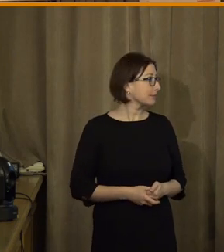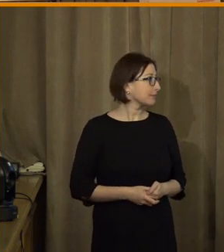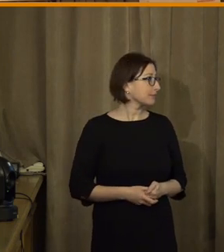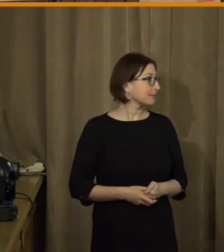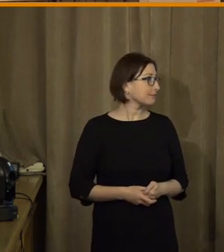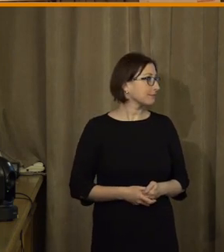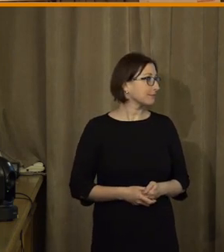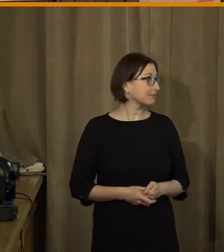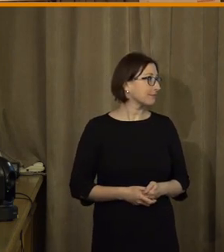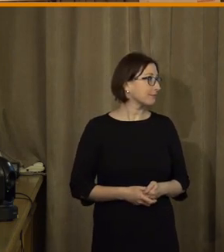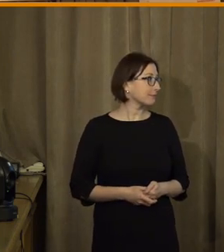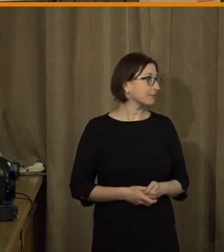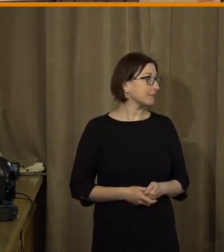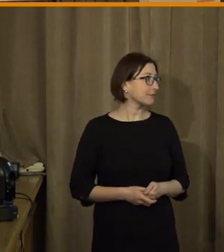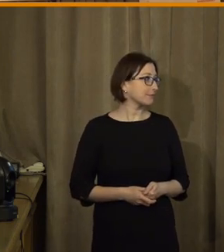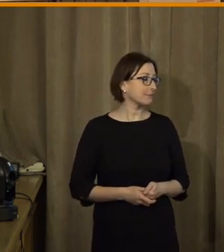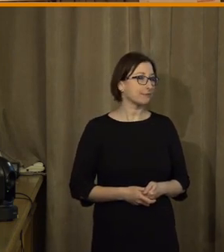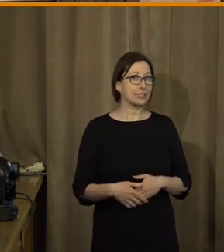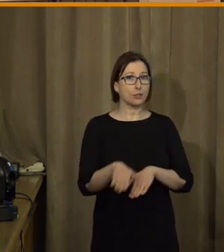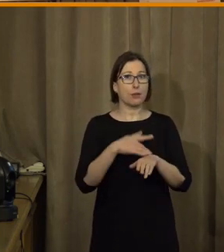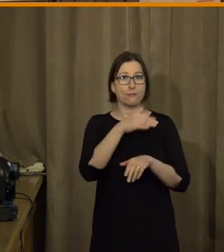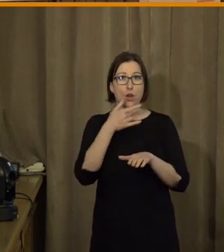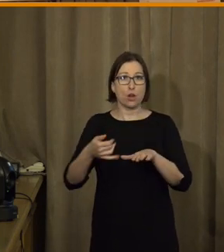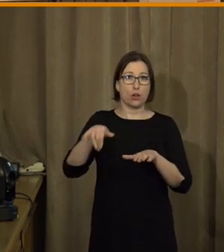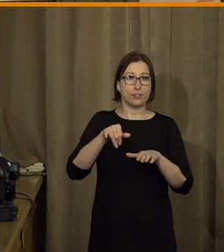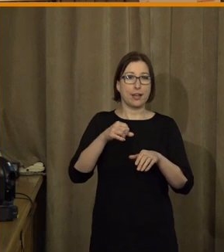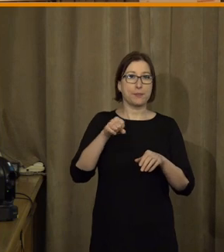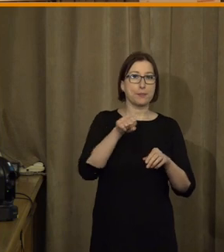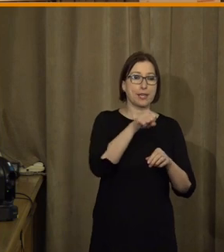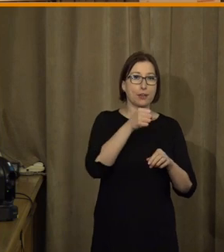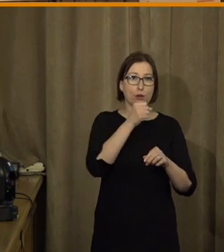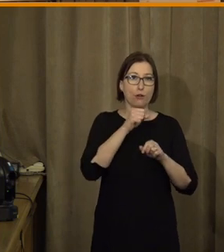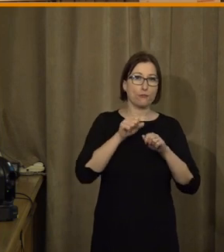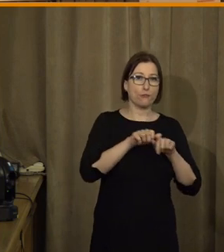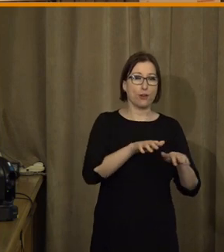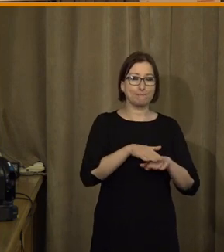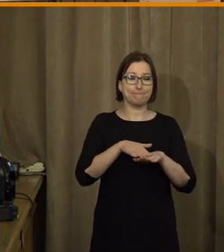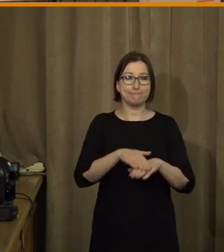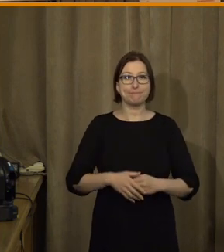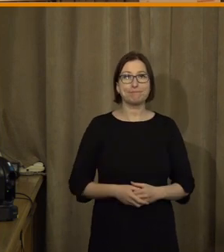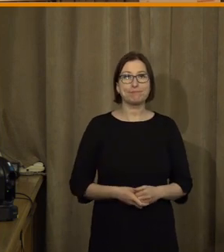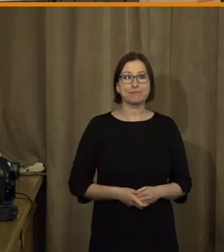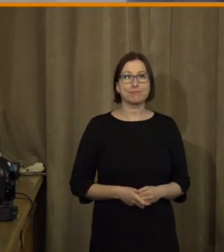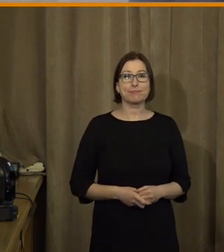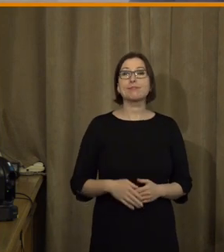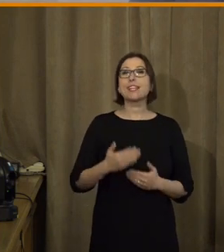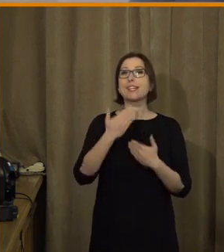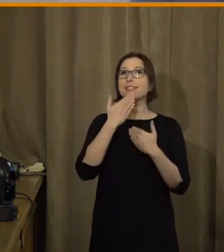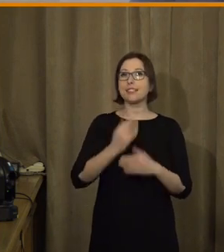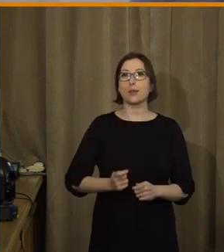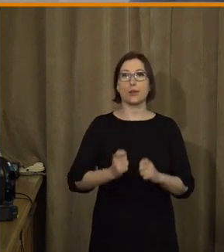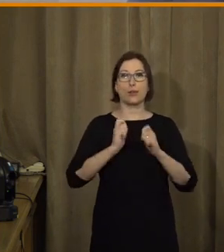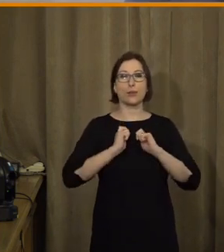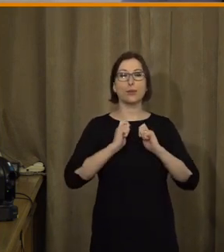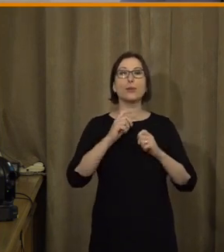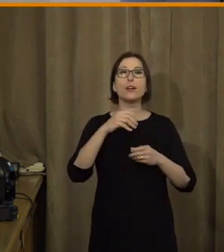prosím, už jsem párkrát rozdělila, vodu na mikrofon, dnes to možná nebude. Děkuji za slovo a děkuji za